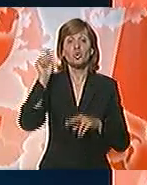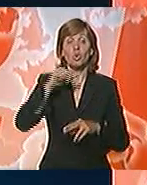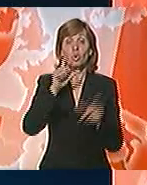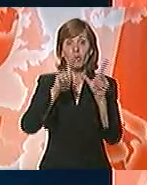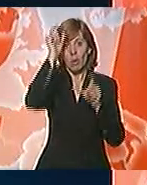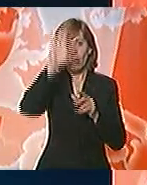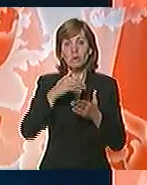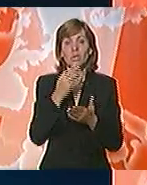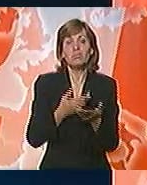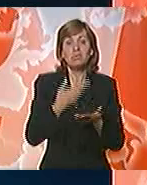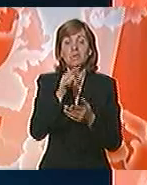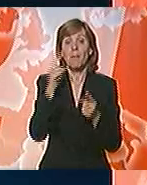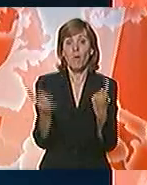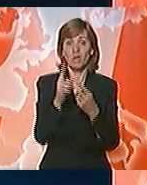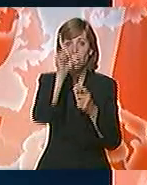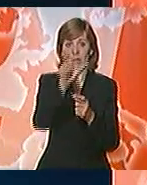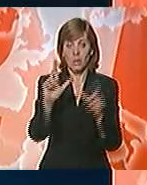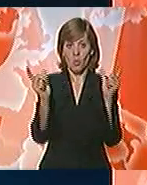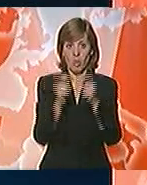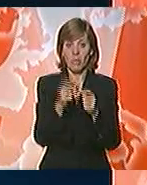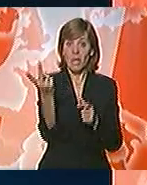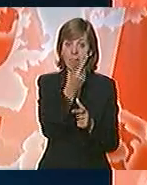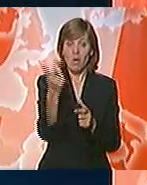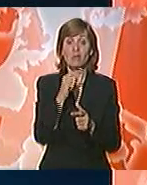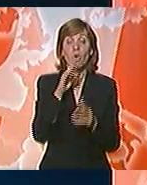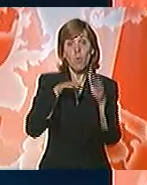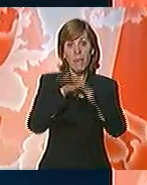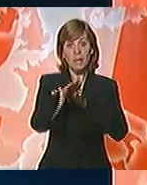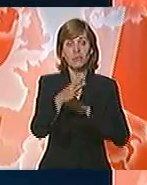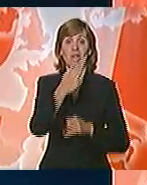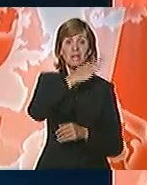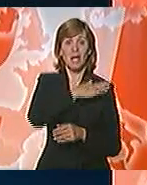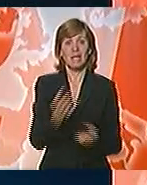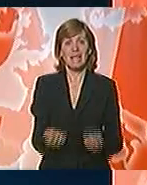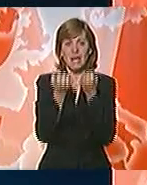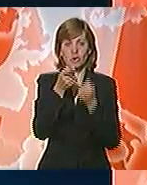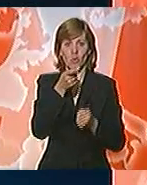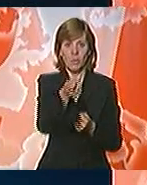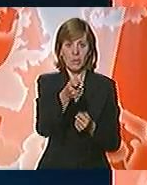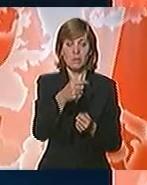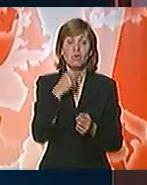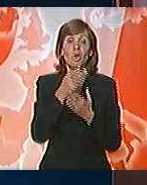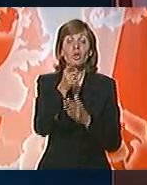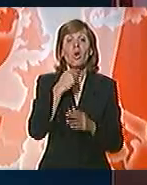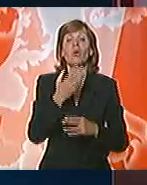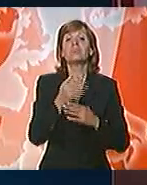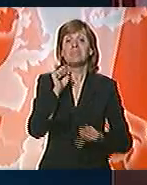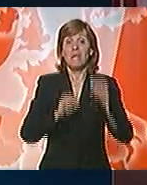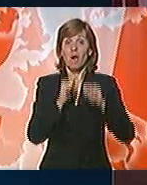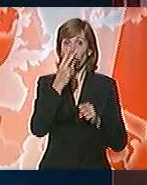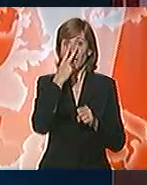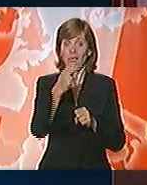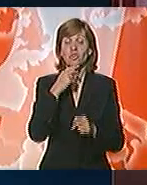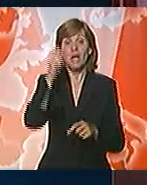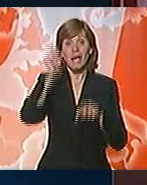njima bi mogla da bude raspisana potenica. Ta dvojca koju su u bekstvu terete se za tešku ubijstvo. Za to delo za koje je predvađena